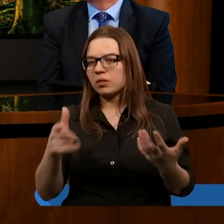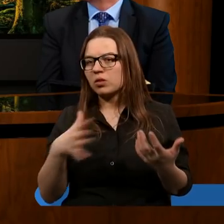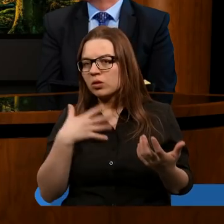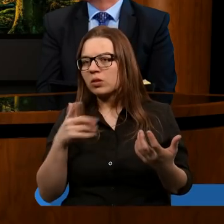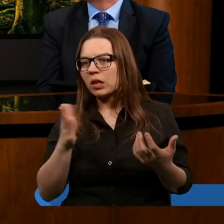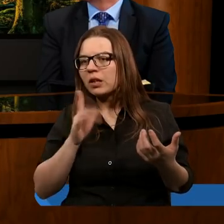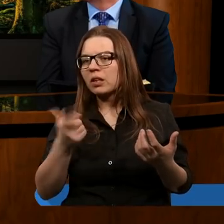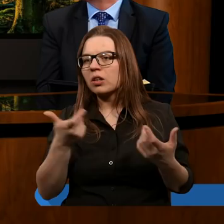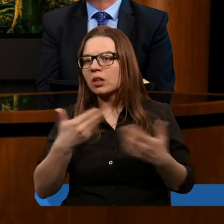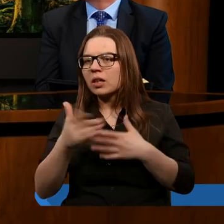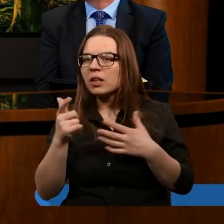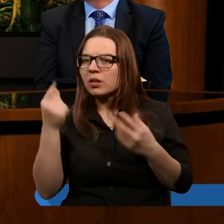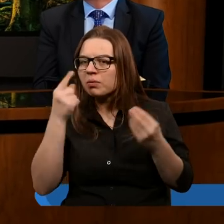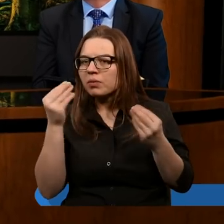było?